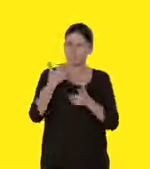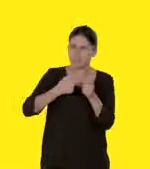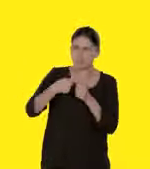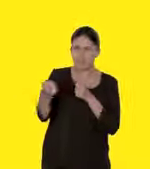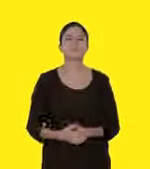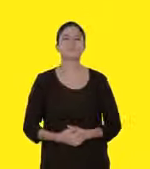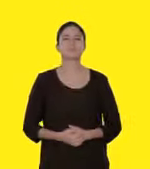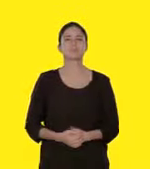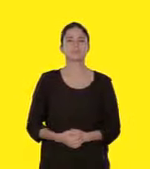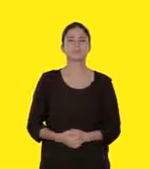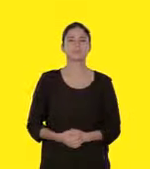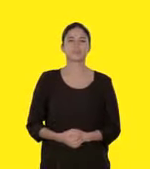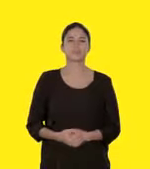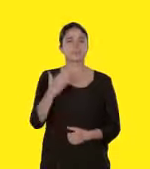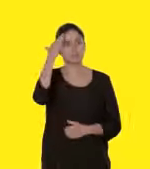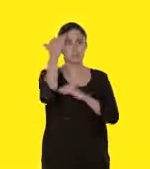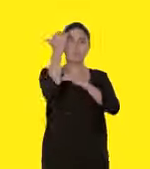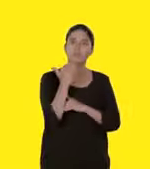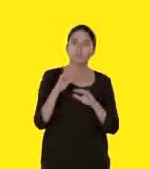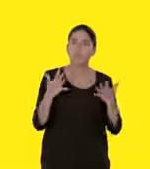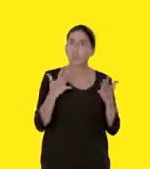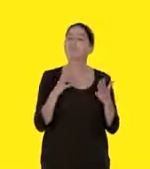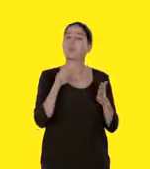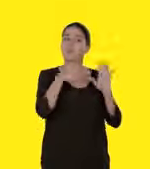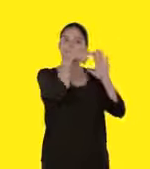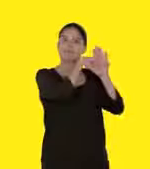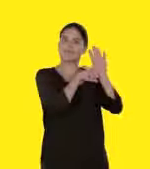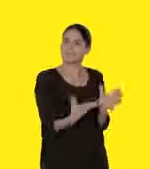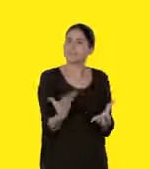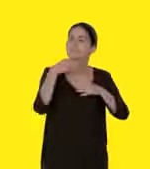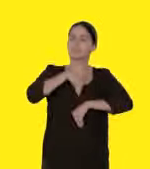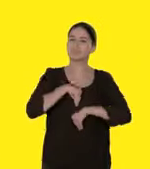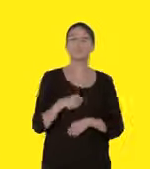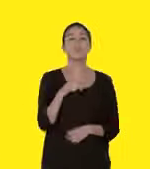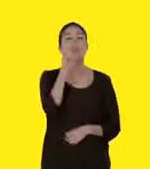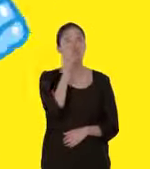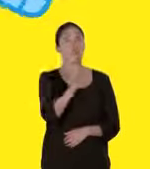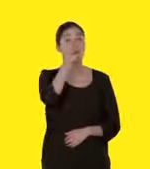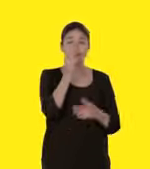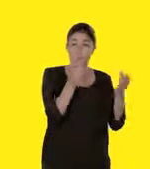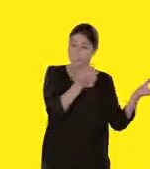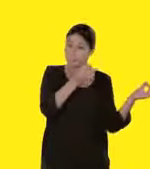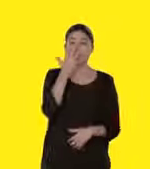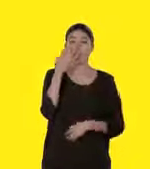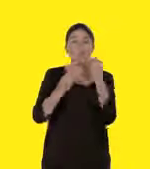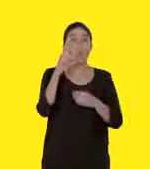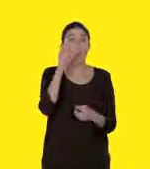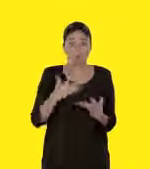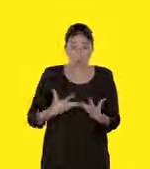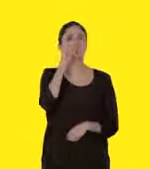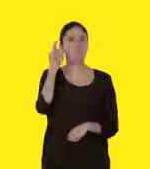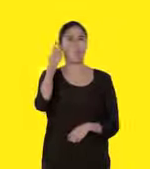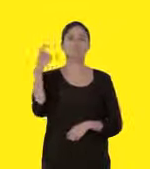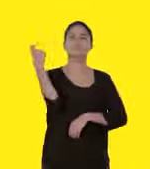con. Propos cohérents. Pour vous protéger, adoptez les bons gestes. Buvez régulièrement de la déshydratation,